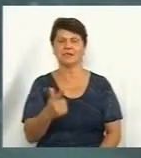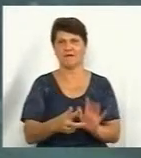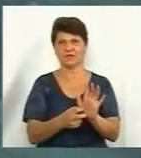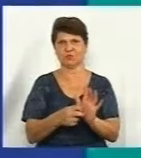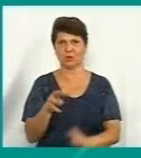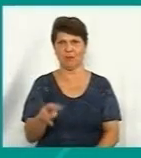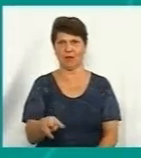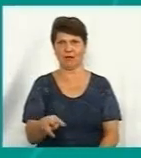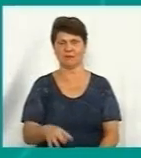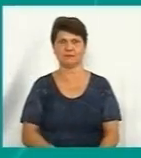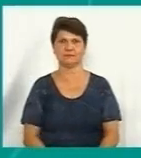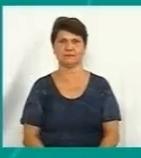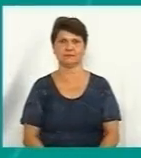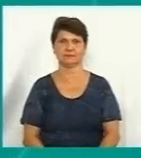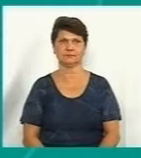метрів.